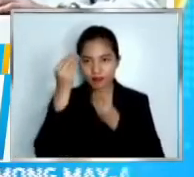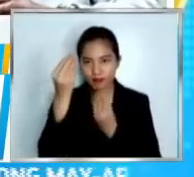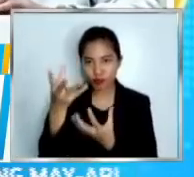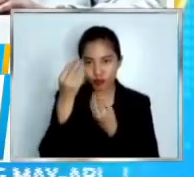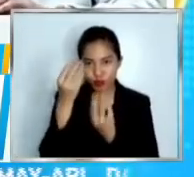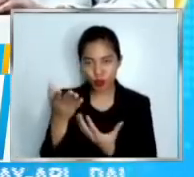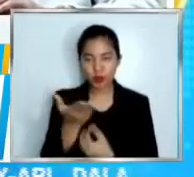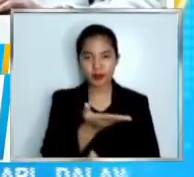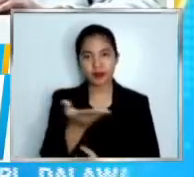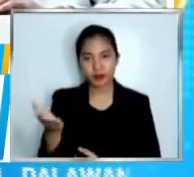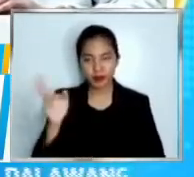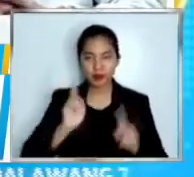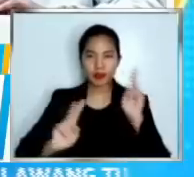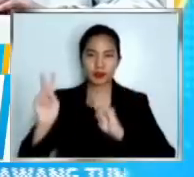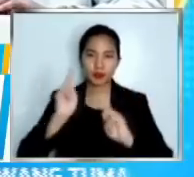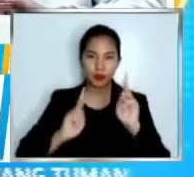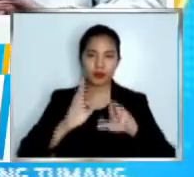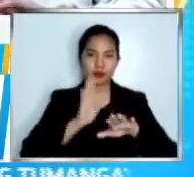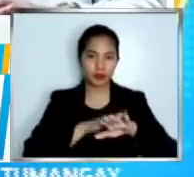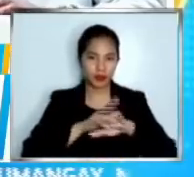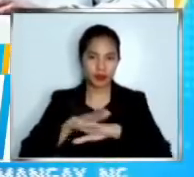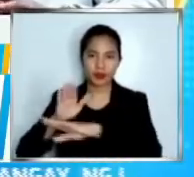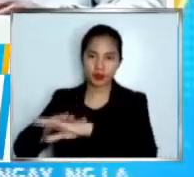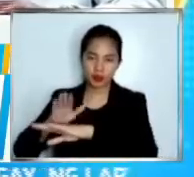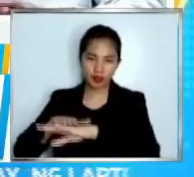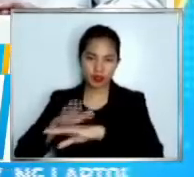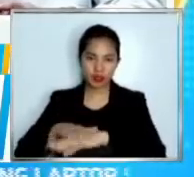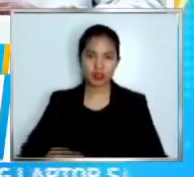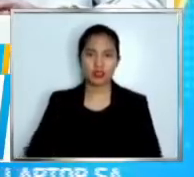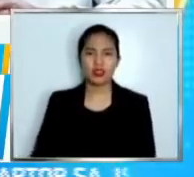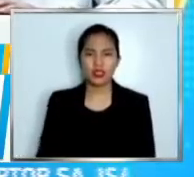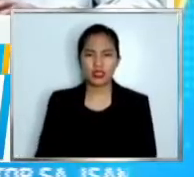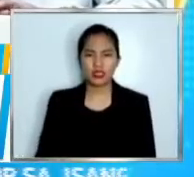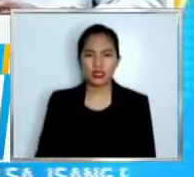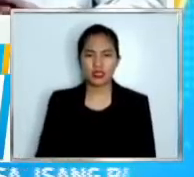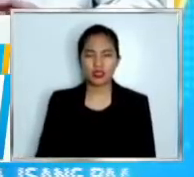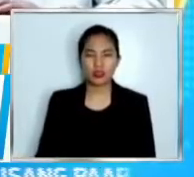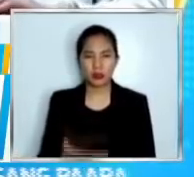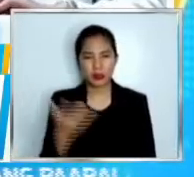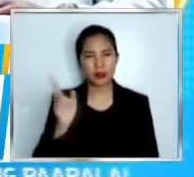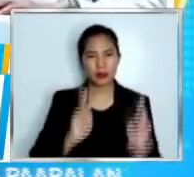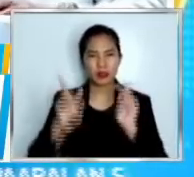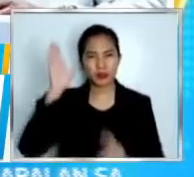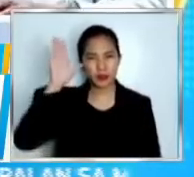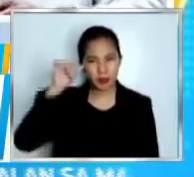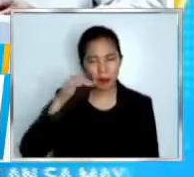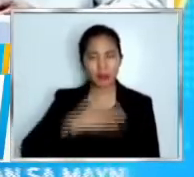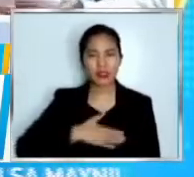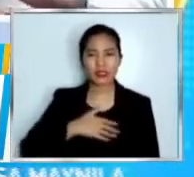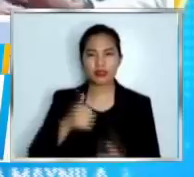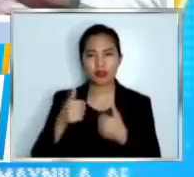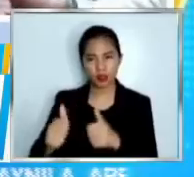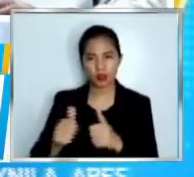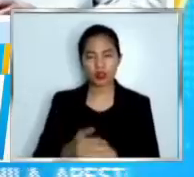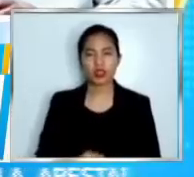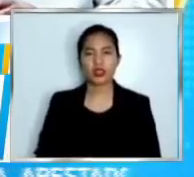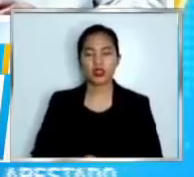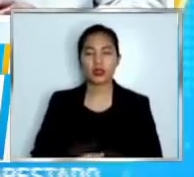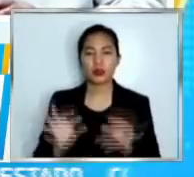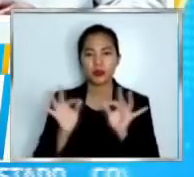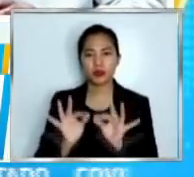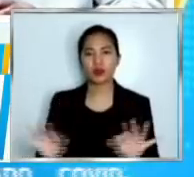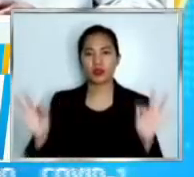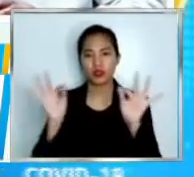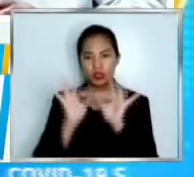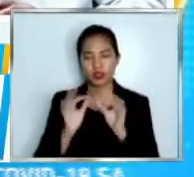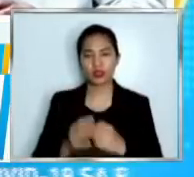paalala ang ating mga kababayan lang ng mga pasamay sumugod po kayo dahil napakamahalaga po MPHS plus vaccination